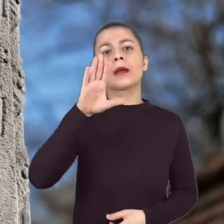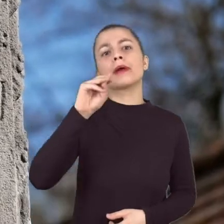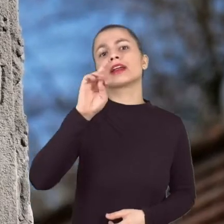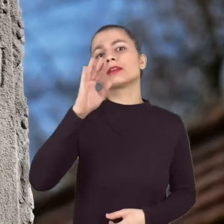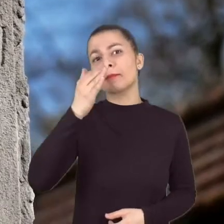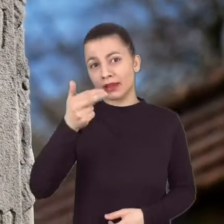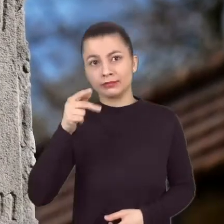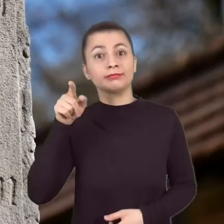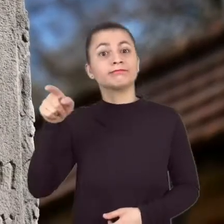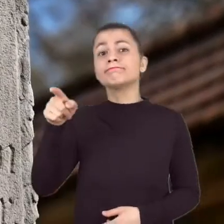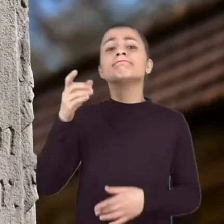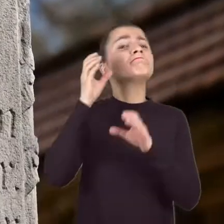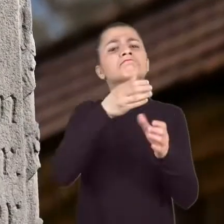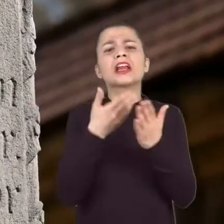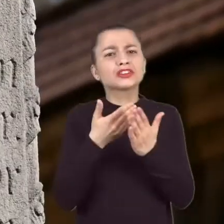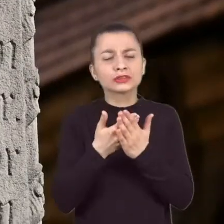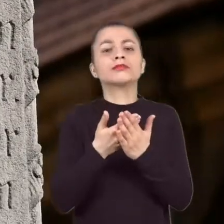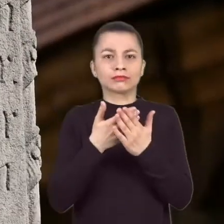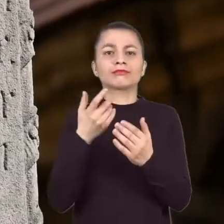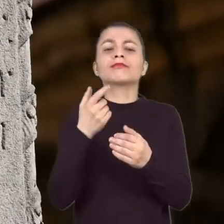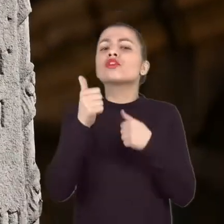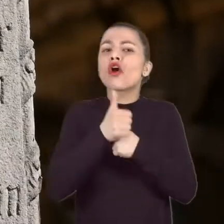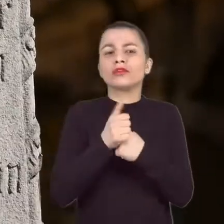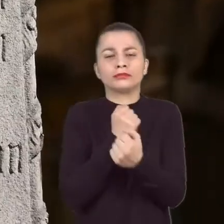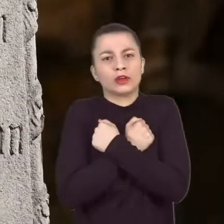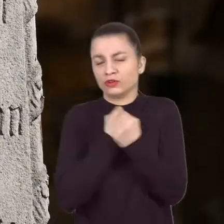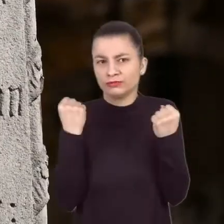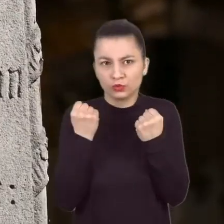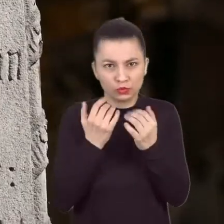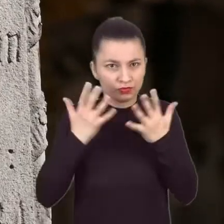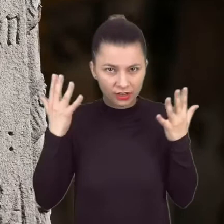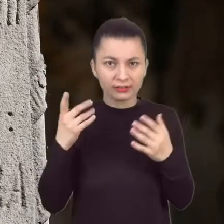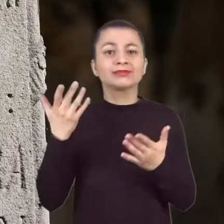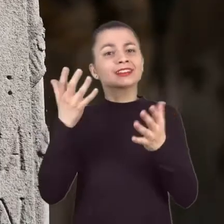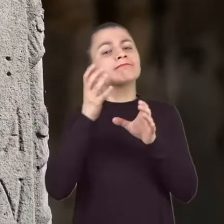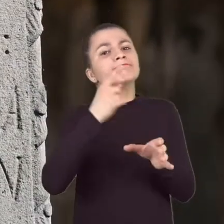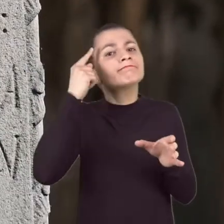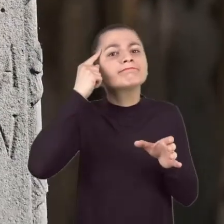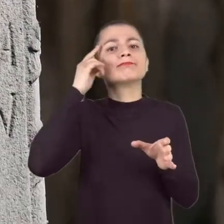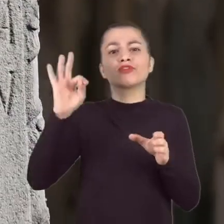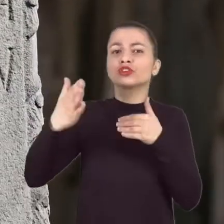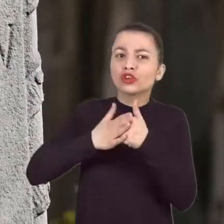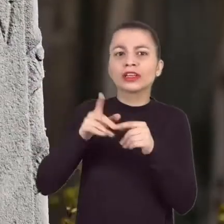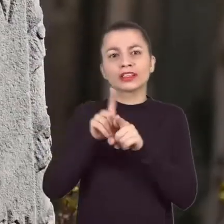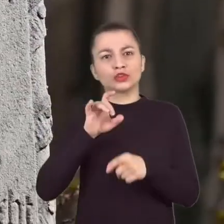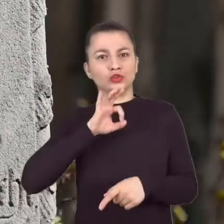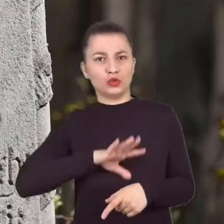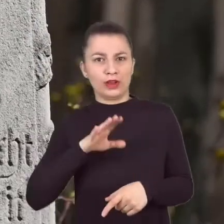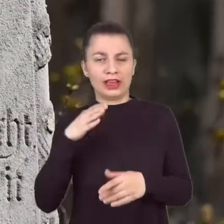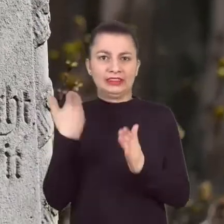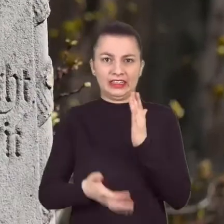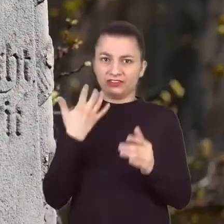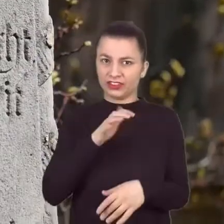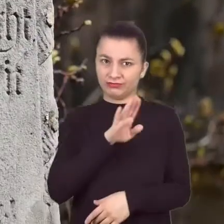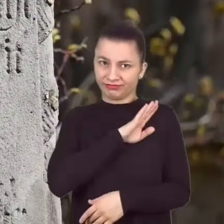jako świadectwo swojej wielkiej miłości. W ten sposób chciał upamiętnić zmarłe, żonę i córeczkę.